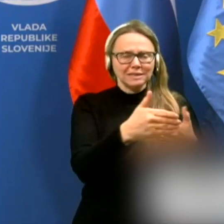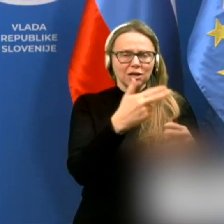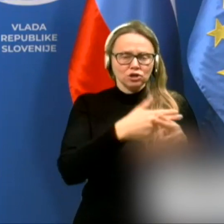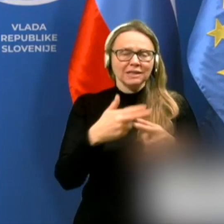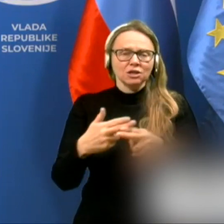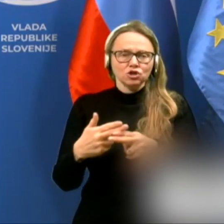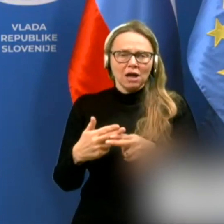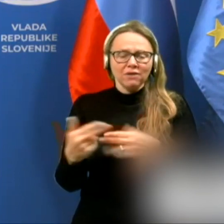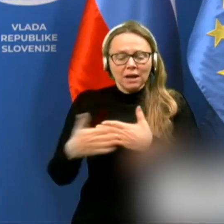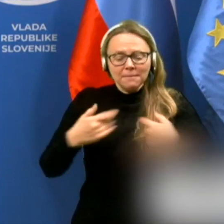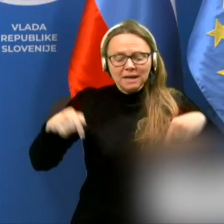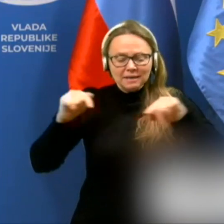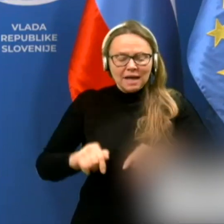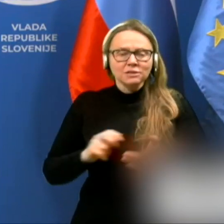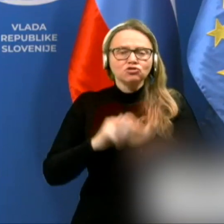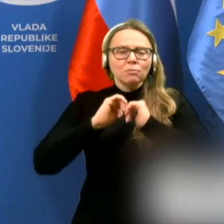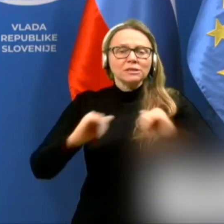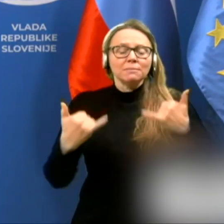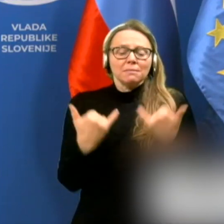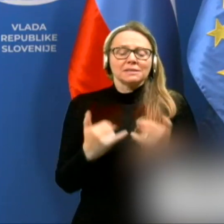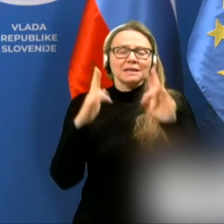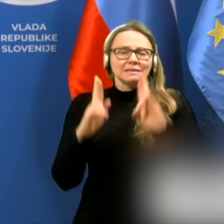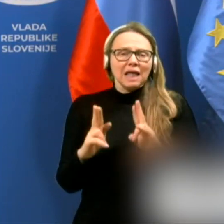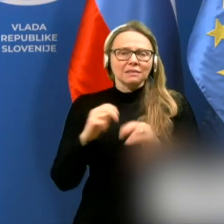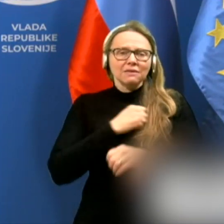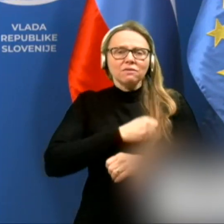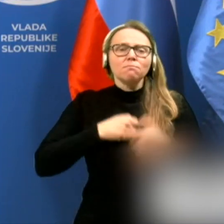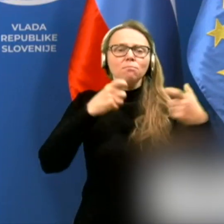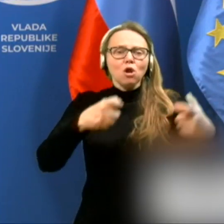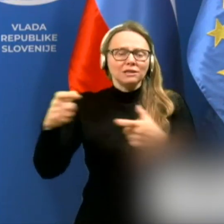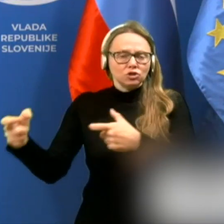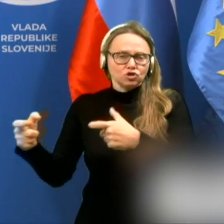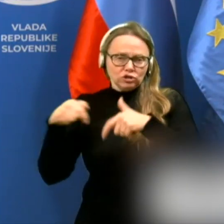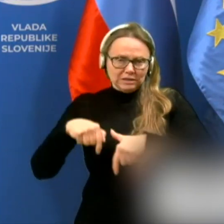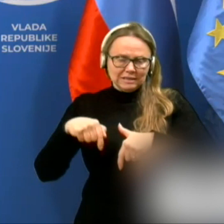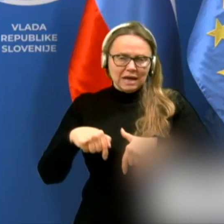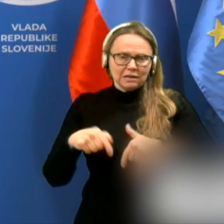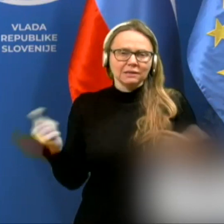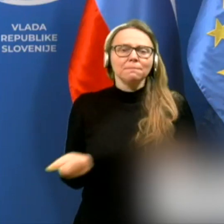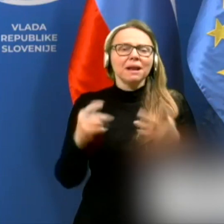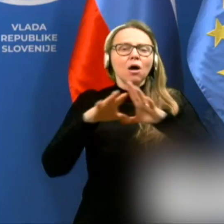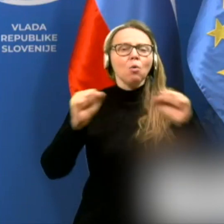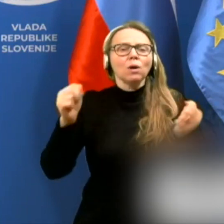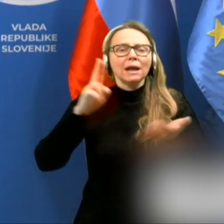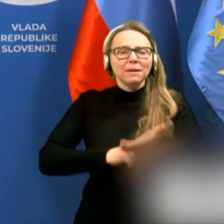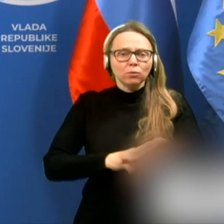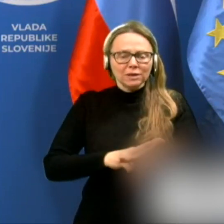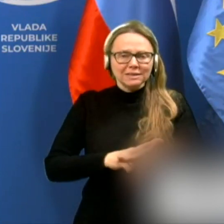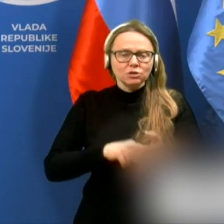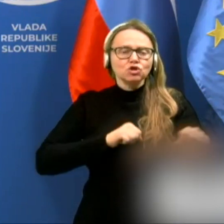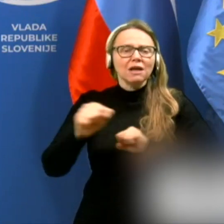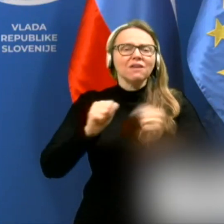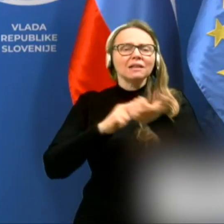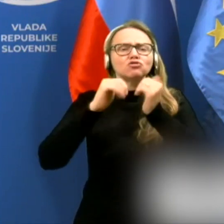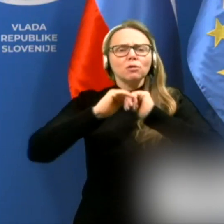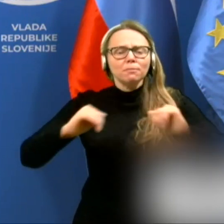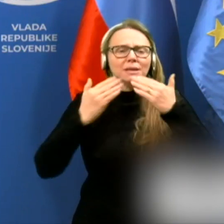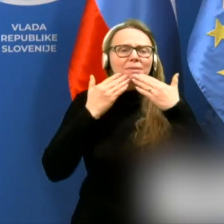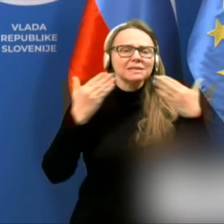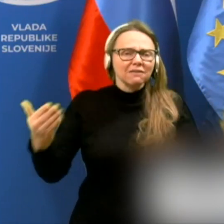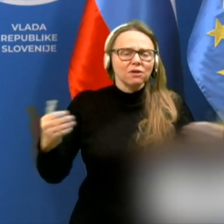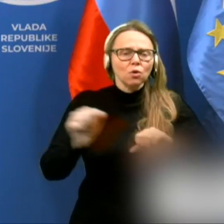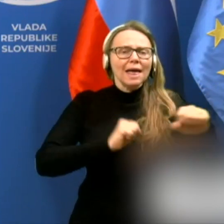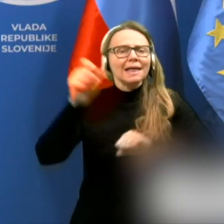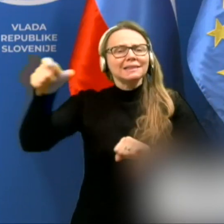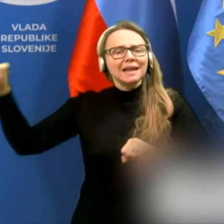pri nas, še posebej pa trenutno ostanje v naših bolnišnicah. Da bi lahko ukrepe uresničili, se vlada še posebej zahvaljuje